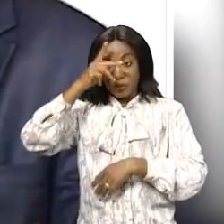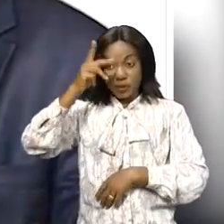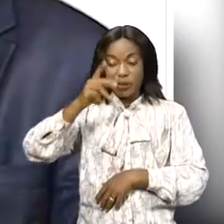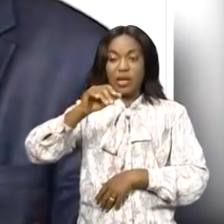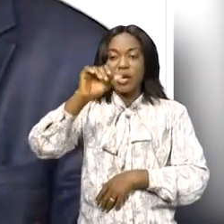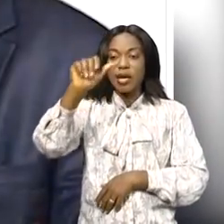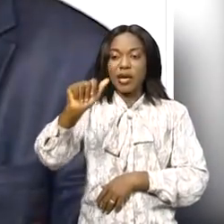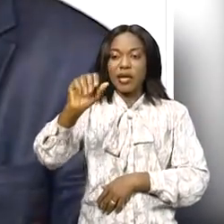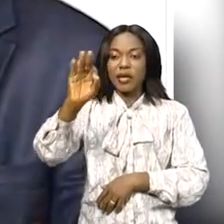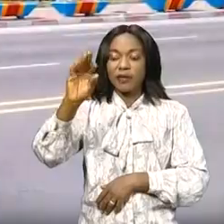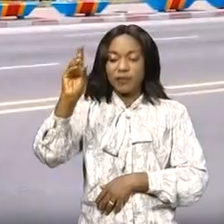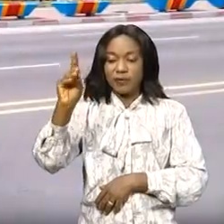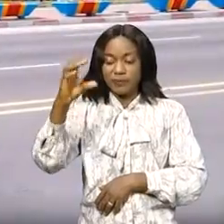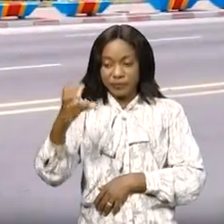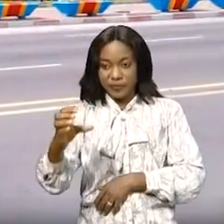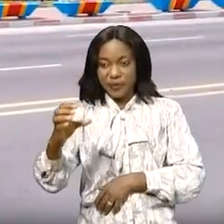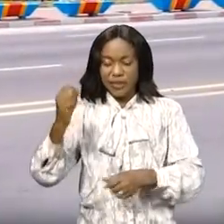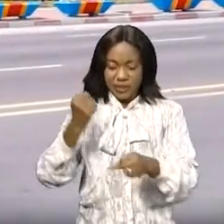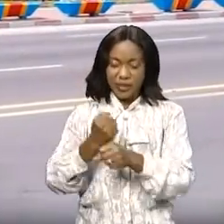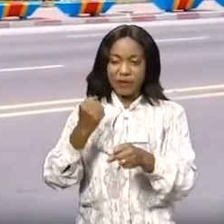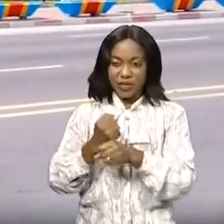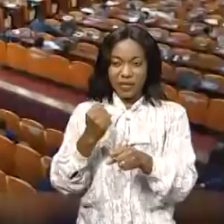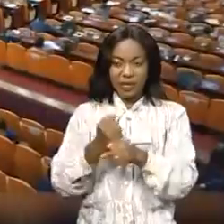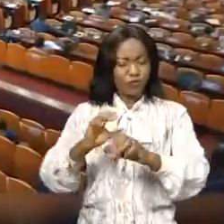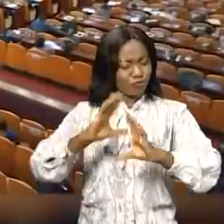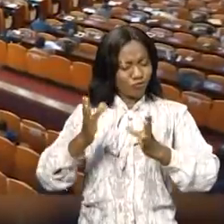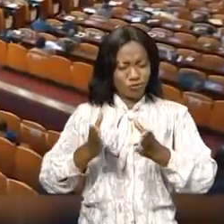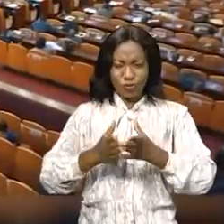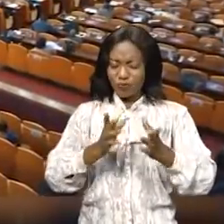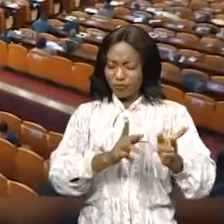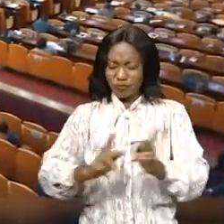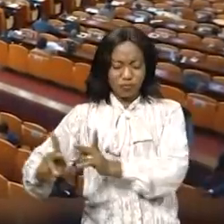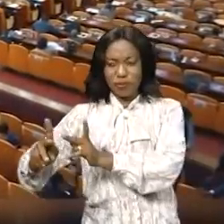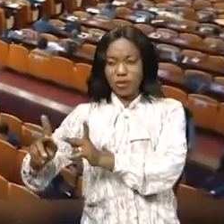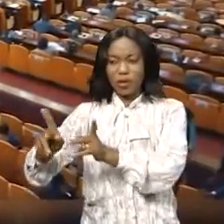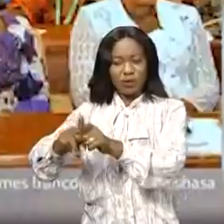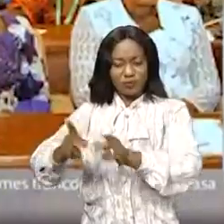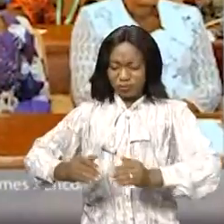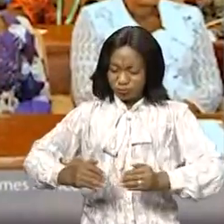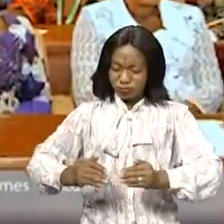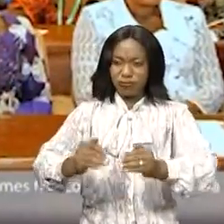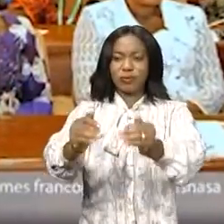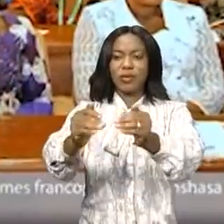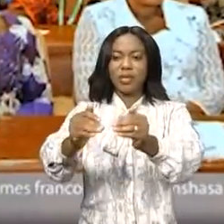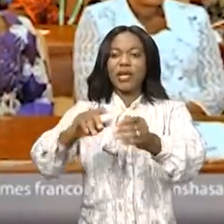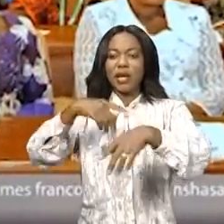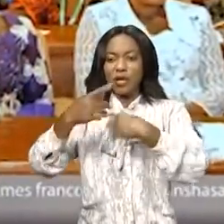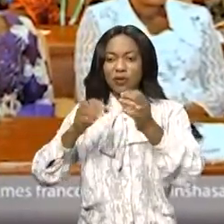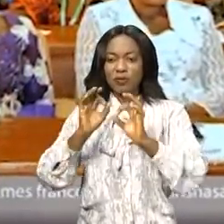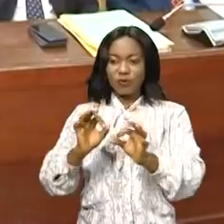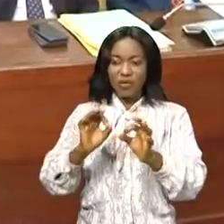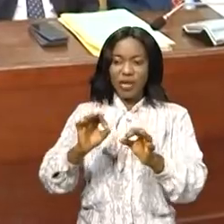Modeste Bati Loukwebo. Elle a traversé toutes les législatures parlementaires de la CLPT à la nouvelle